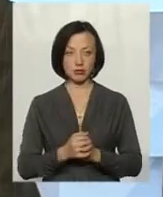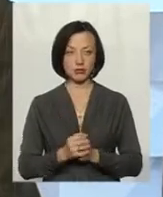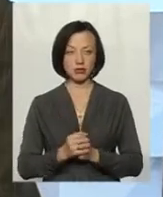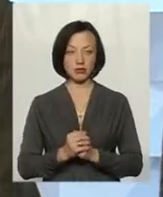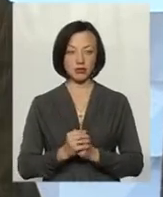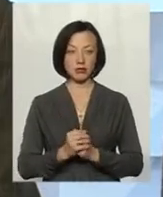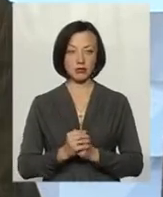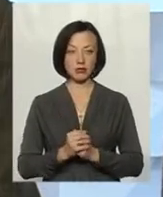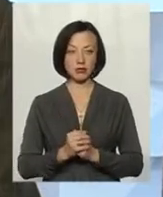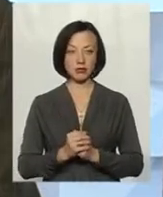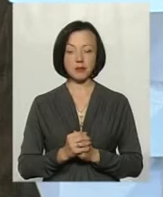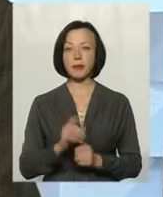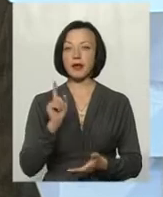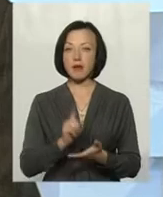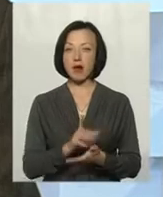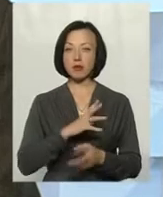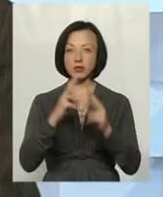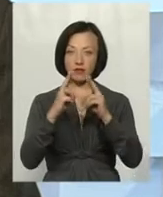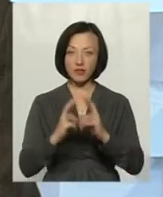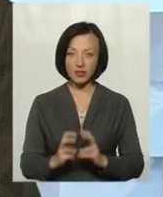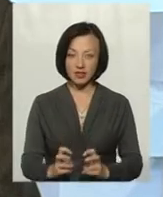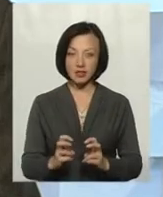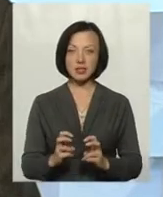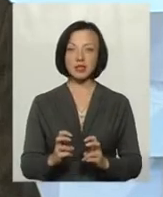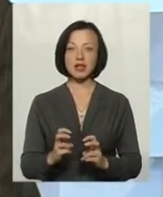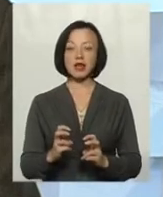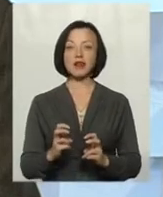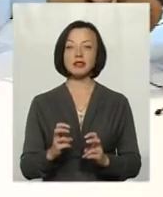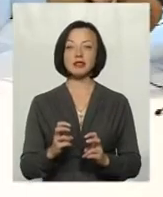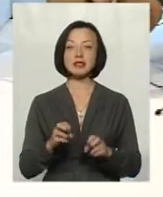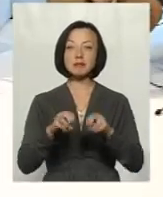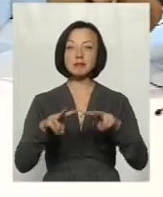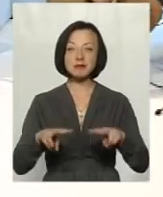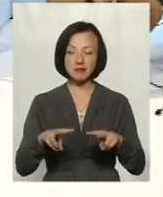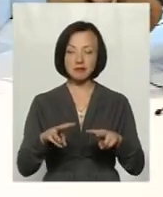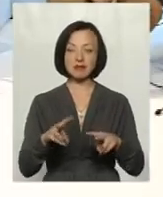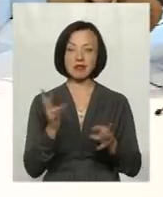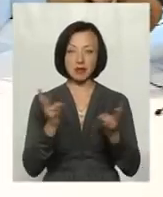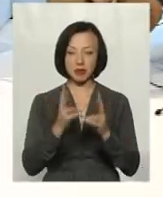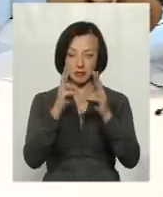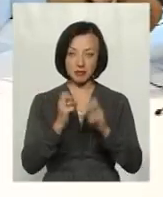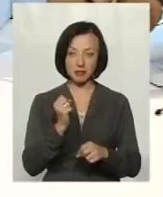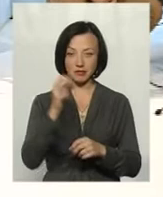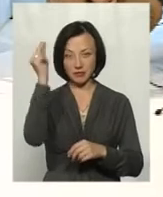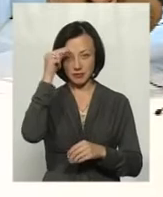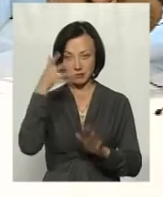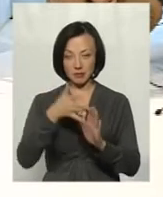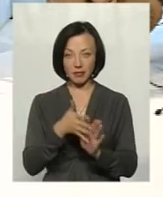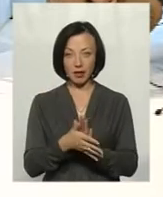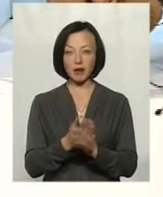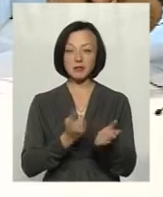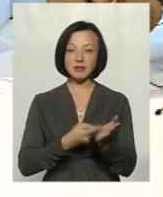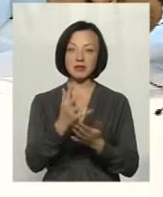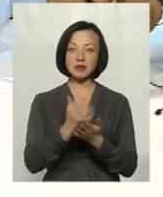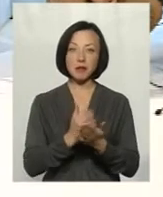Тут же має бути вивчення гідрогологічної партии. Як правило, воно підтверджує запаси і вивчається